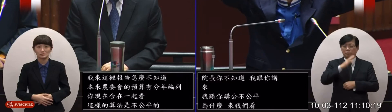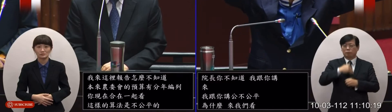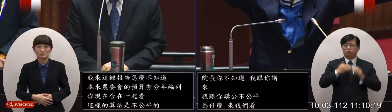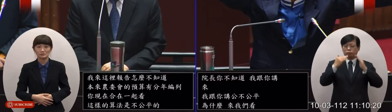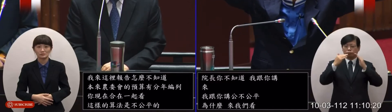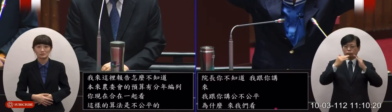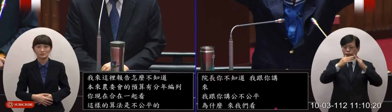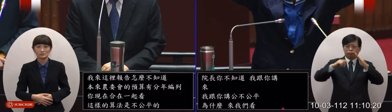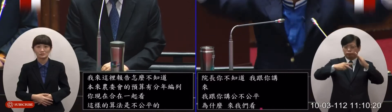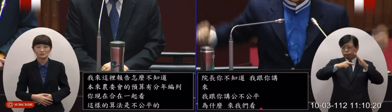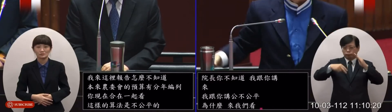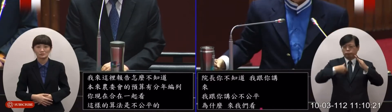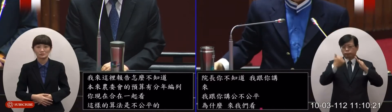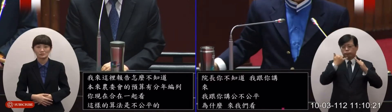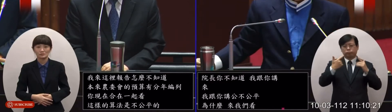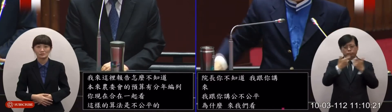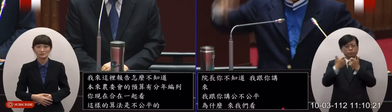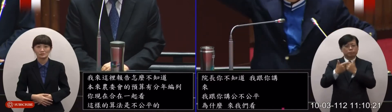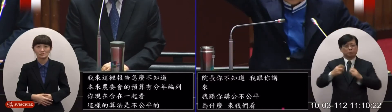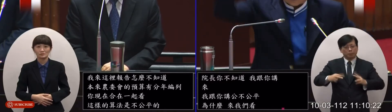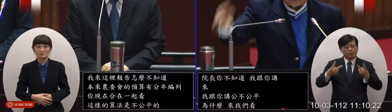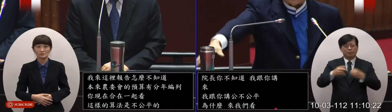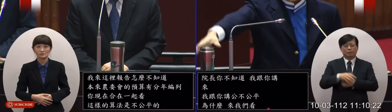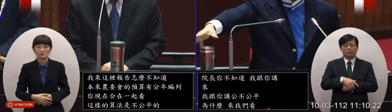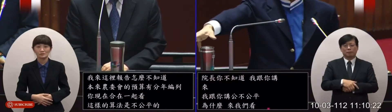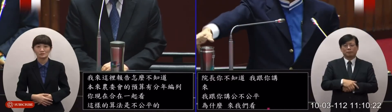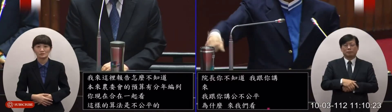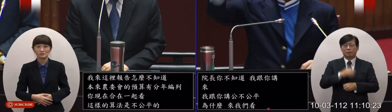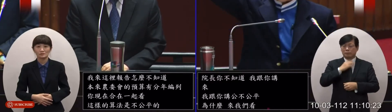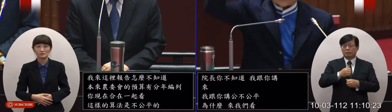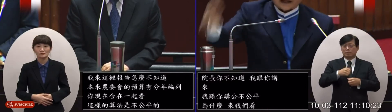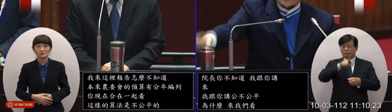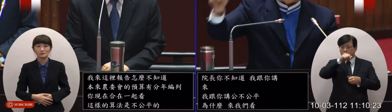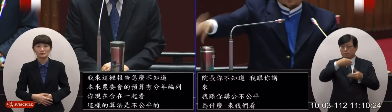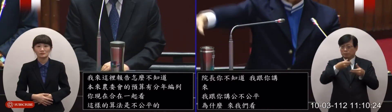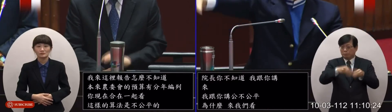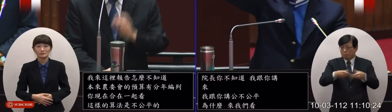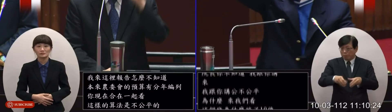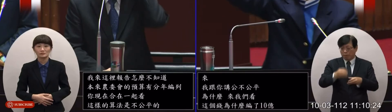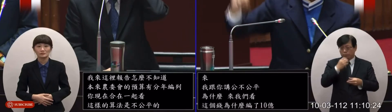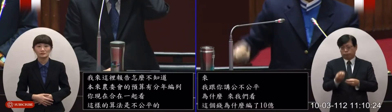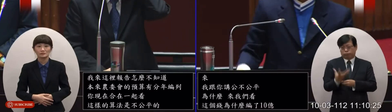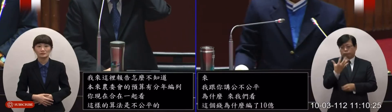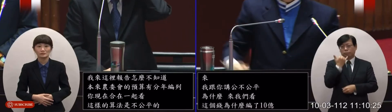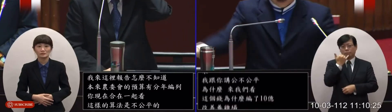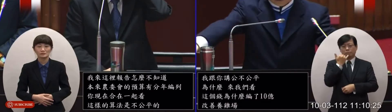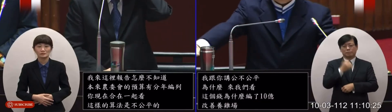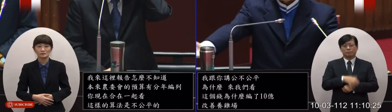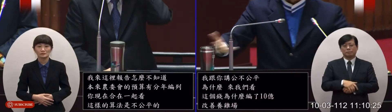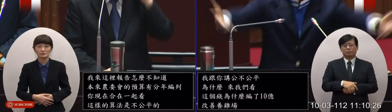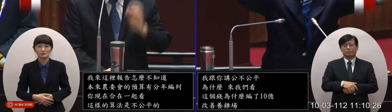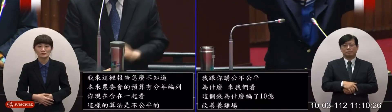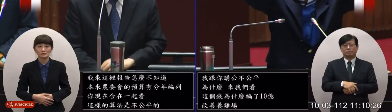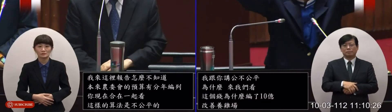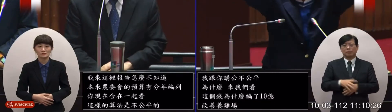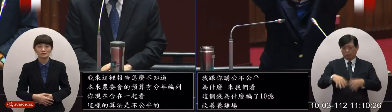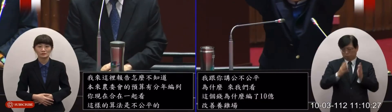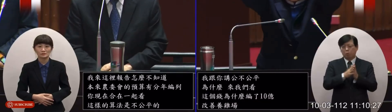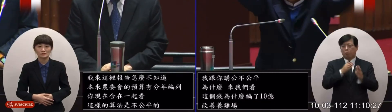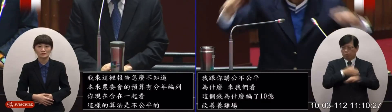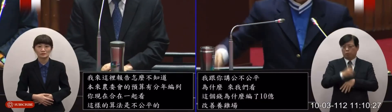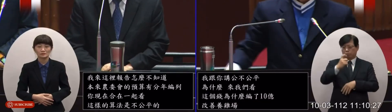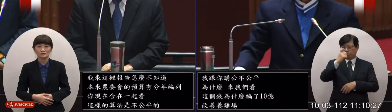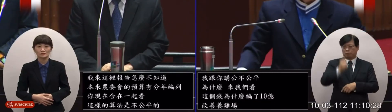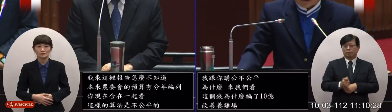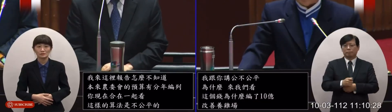場條件好一點讓那個單機啊下單下多一點好啊通過10